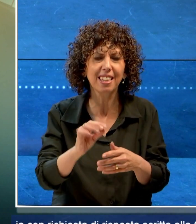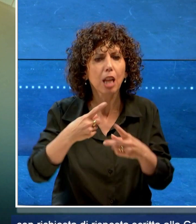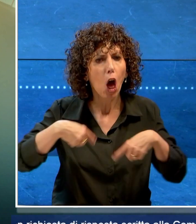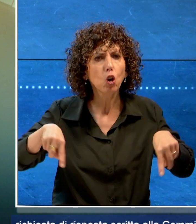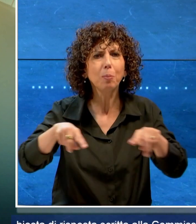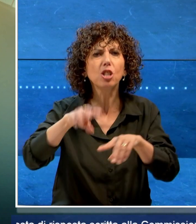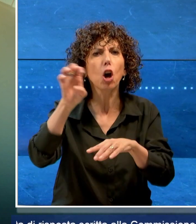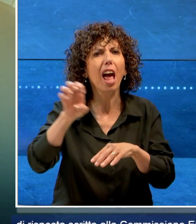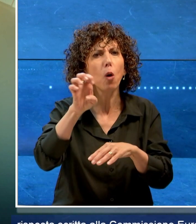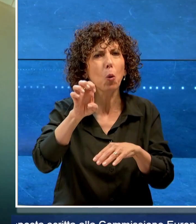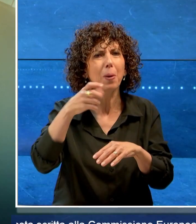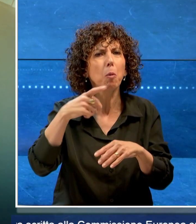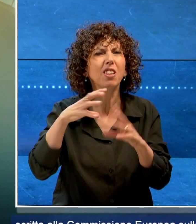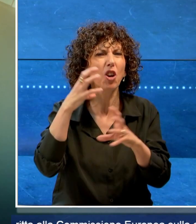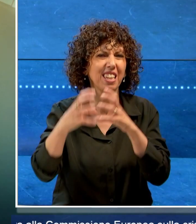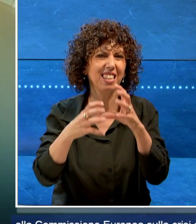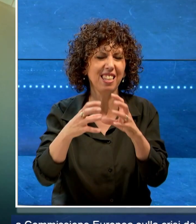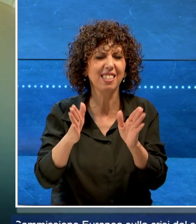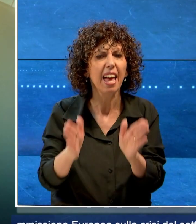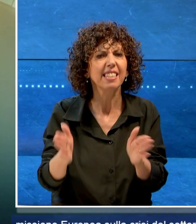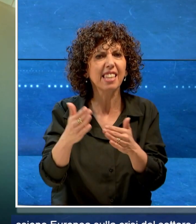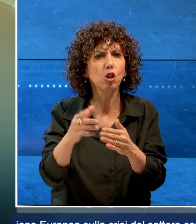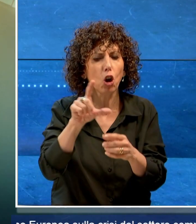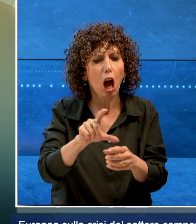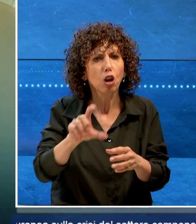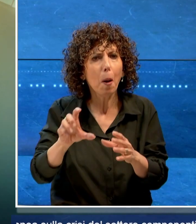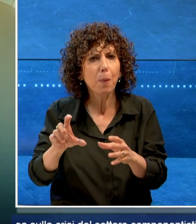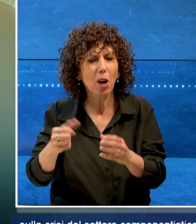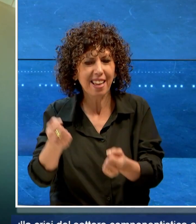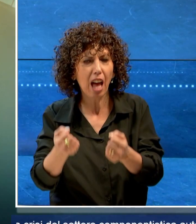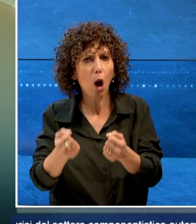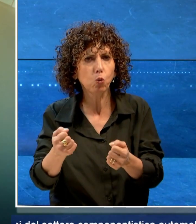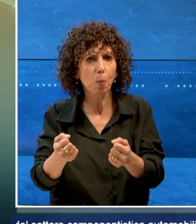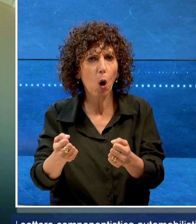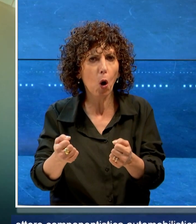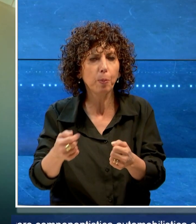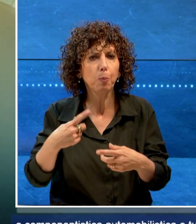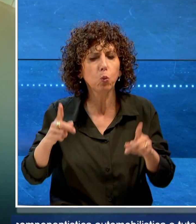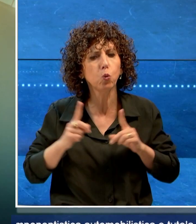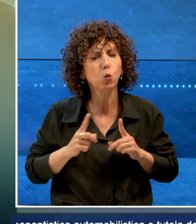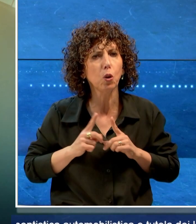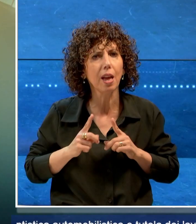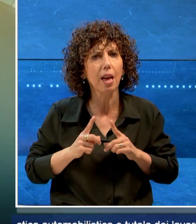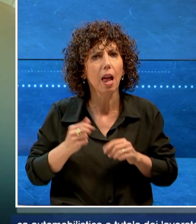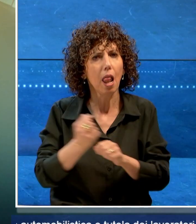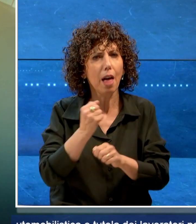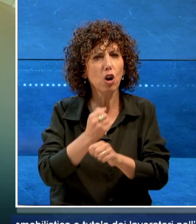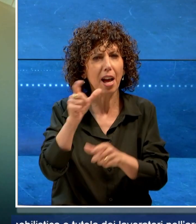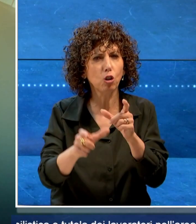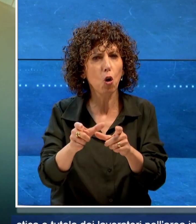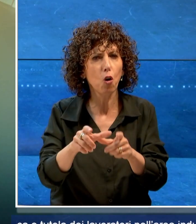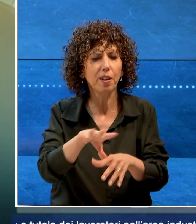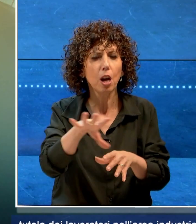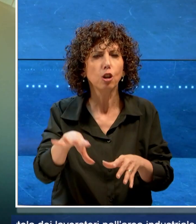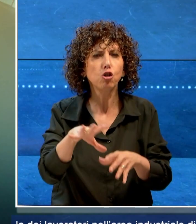europea sulla crisi del settore componentistica automobilistica e tutela dei lavoratori nell'area industriale di